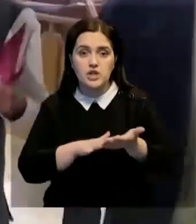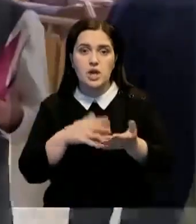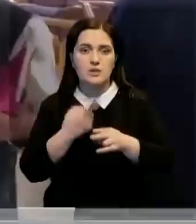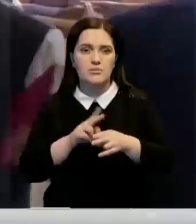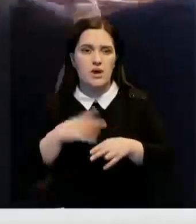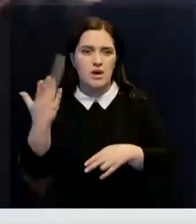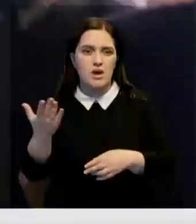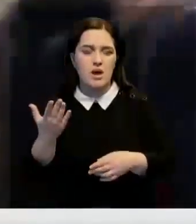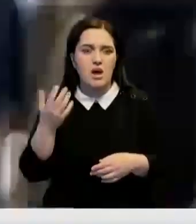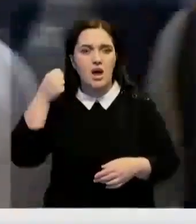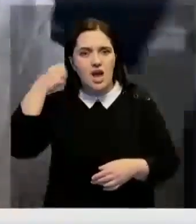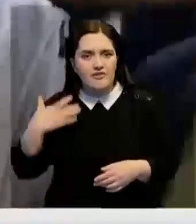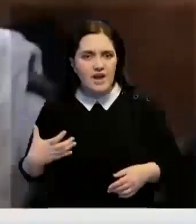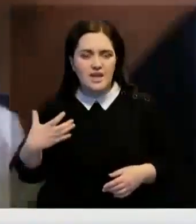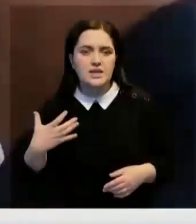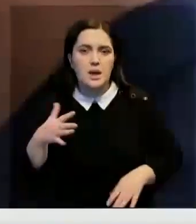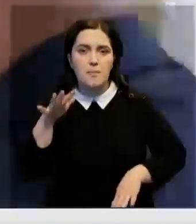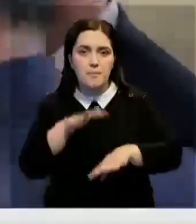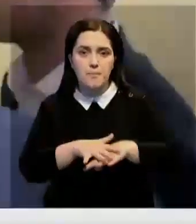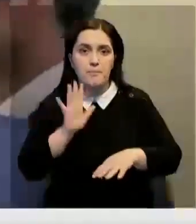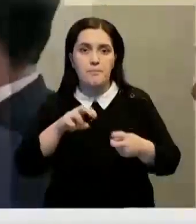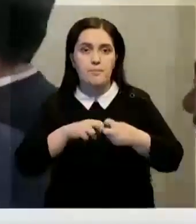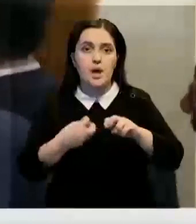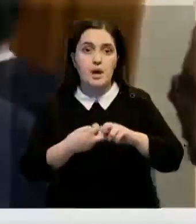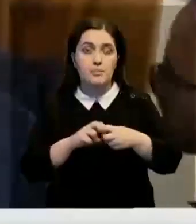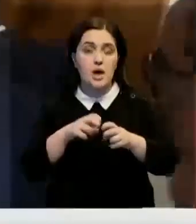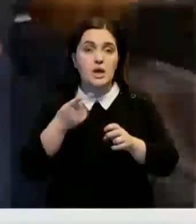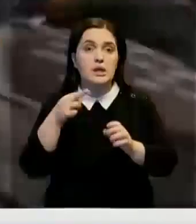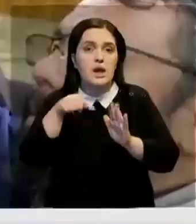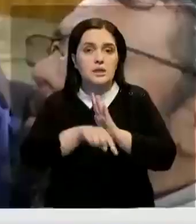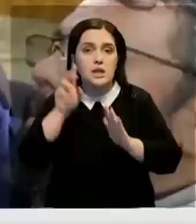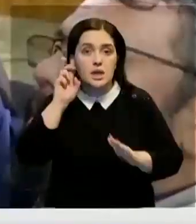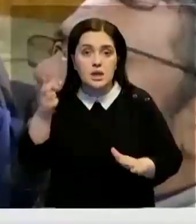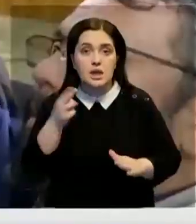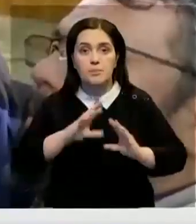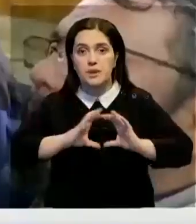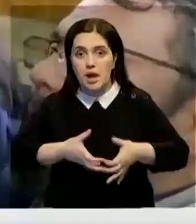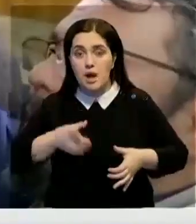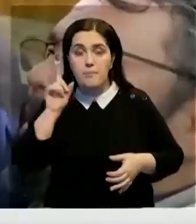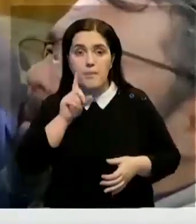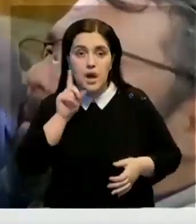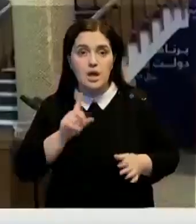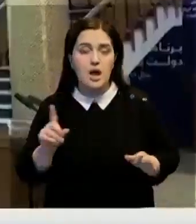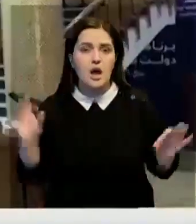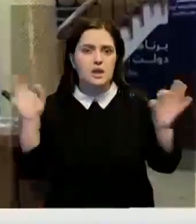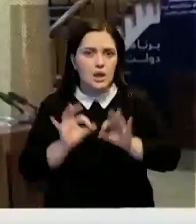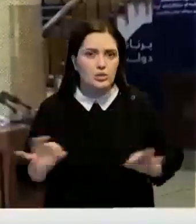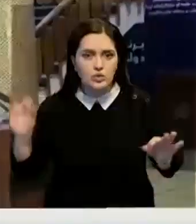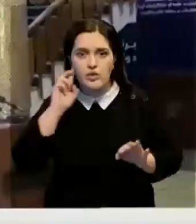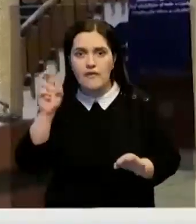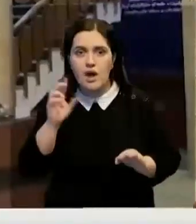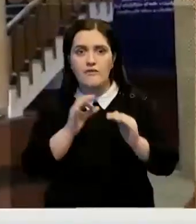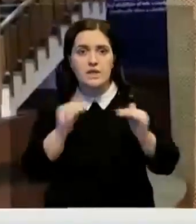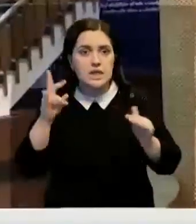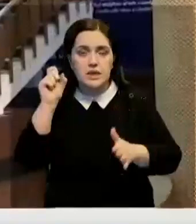продолжающееся замораживание афганских активов приведет к проблемам не только в стране, но и для мира. Отмечу, пока ни одно